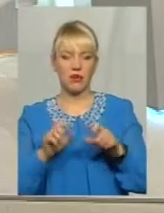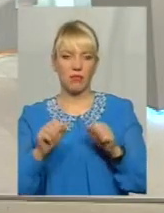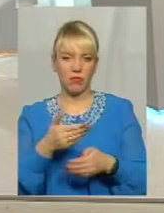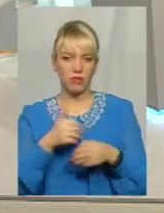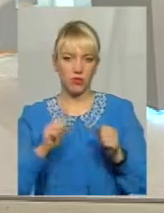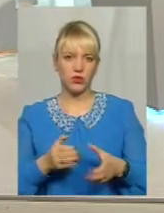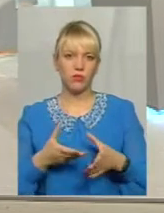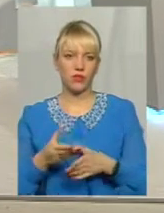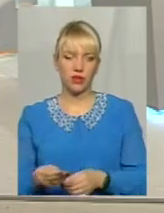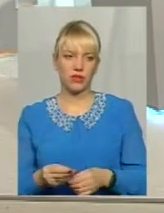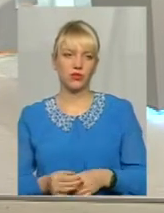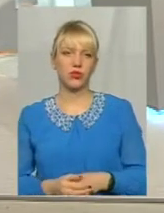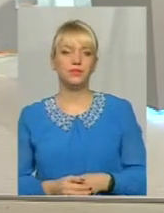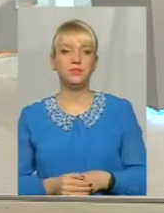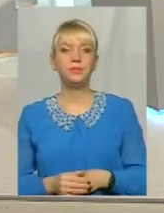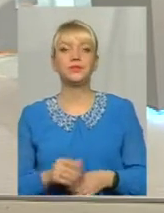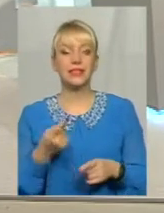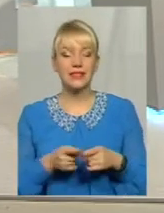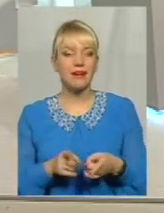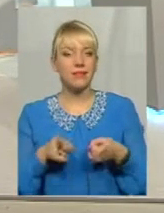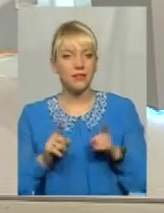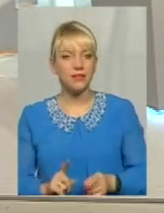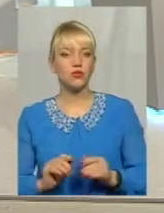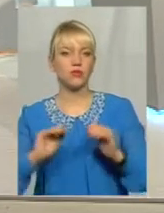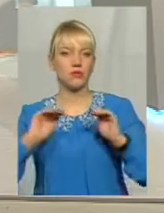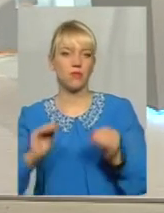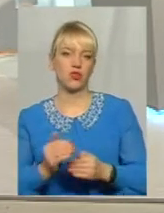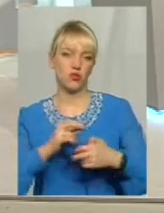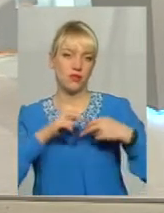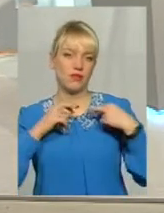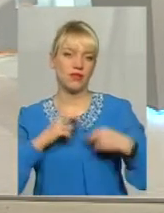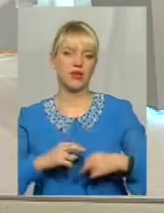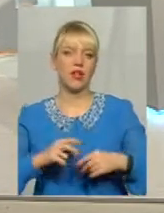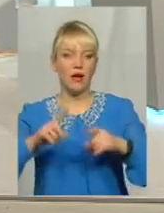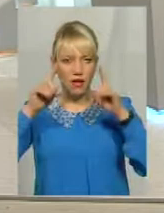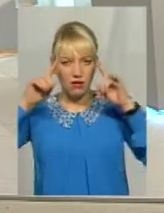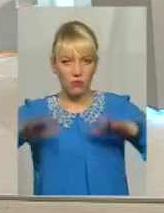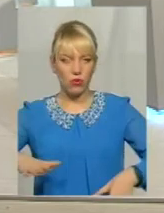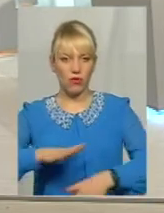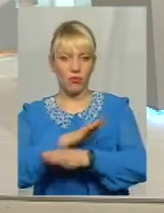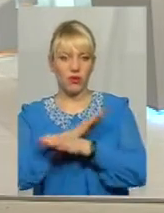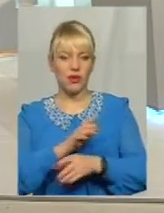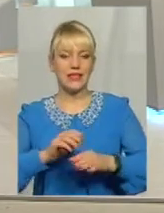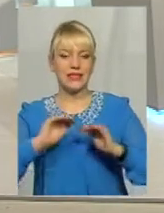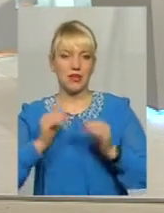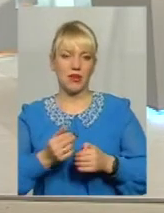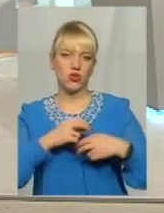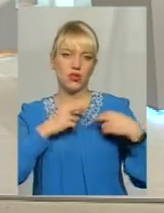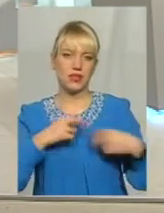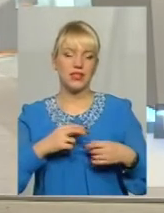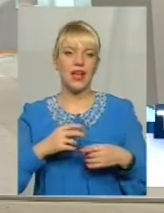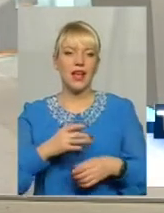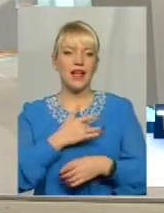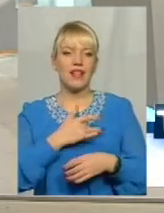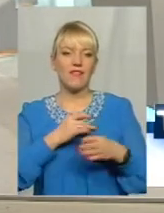вплинути Людина може особисто вплинути І це дійсно зменшує ризик раптово померти Зменшує ризик інфаркту, інсульту Тобто, на